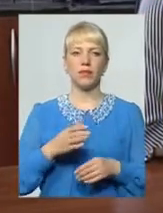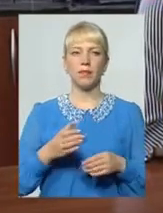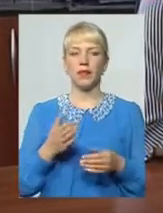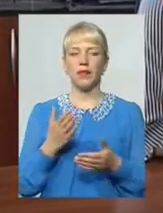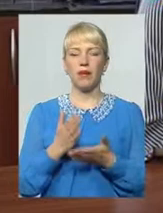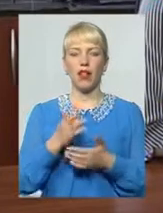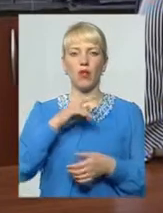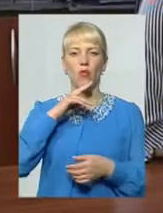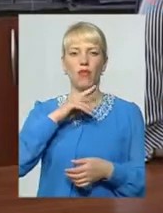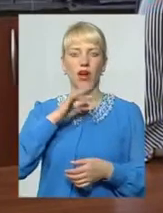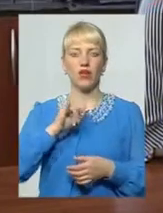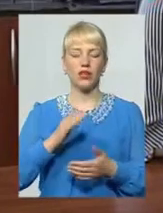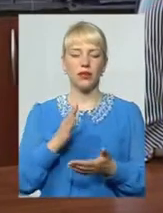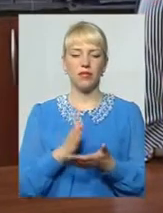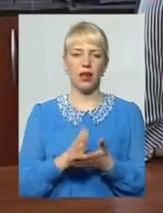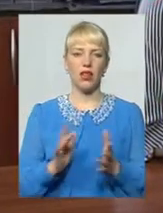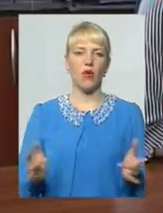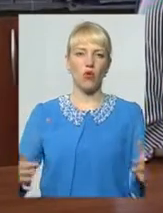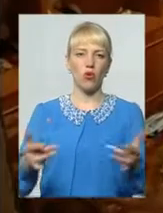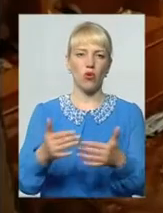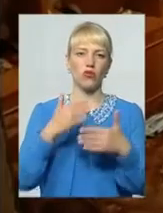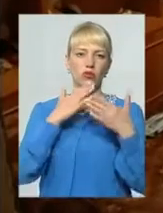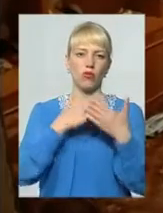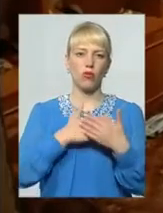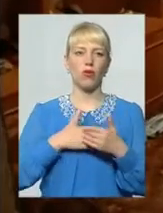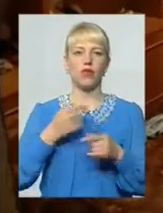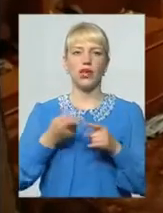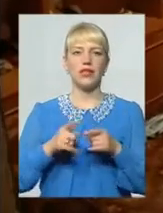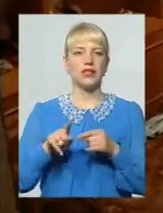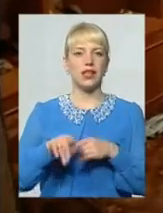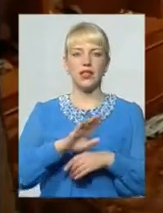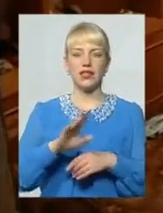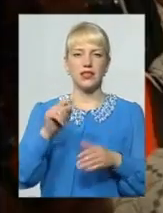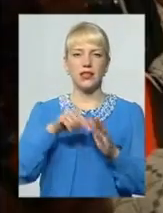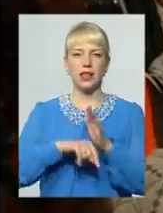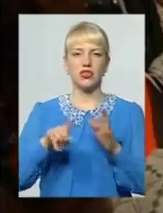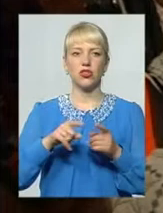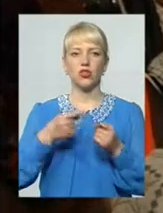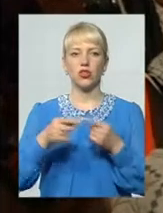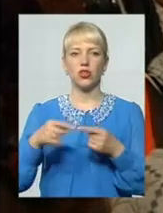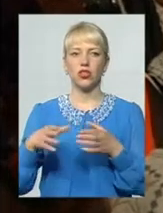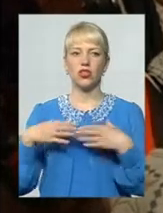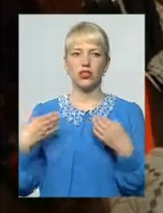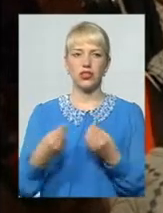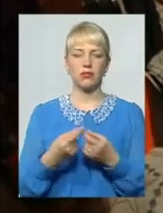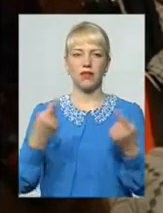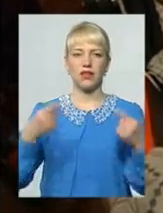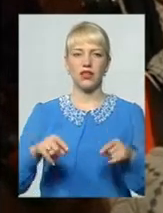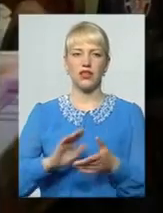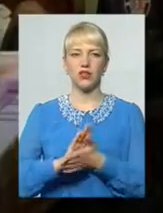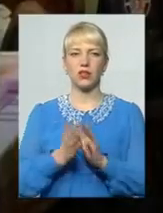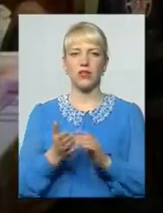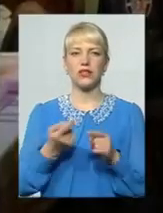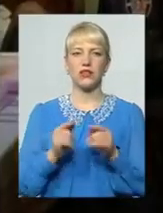уваги і максимум угорнуті любові Проте це не значить, що до решти родин у кризових ситуаціях її